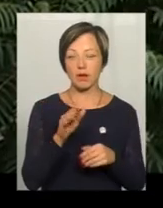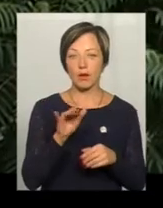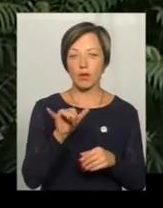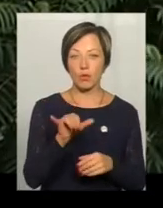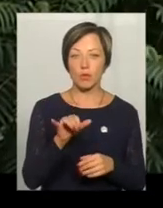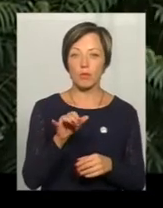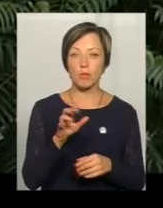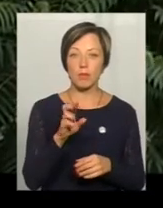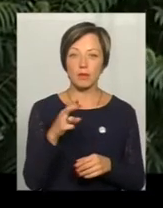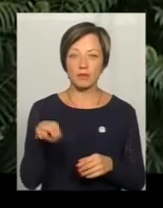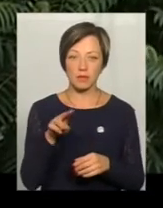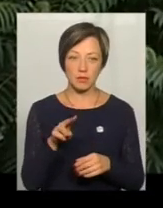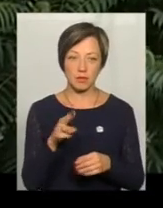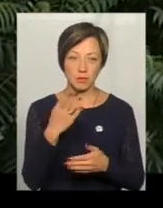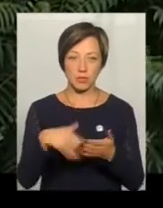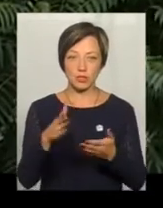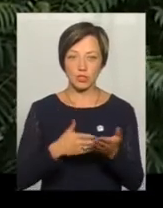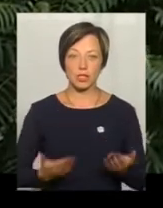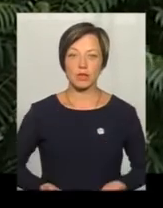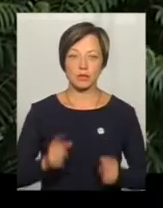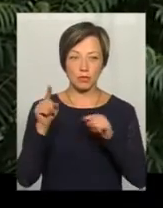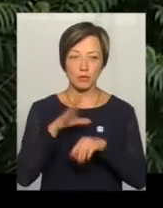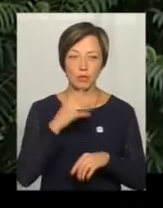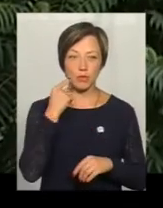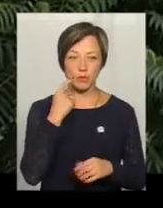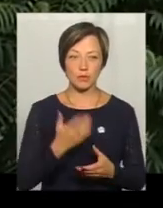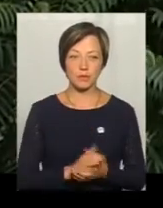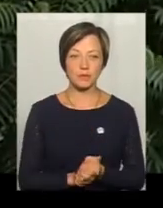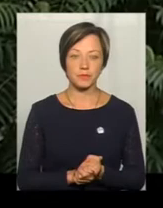Якби перечеркнулося моє життя, оце, що там було. Тобто, це дуже обідно.